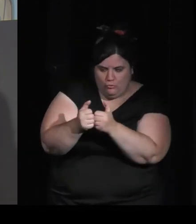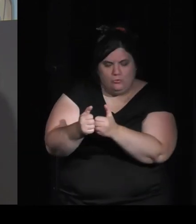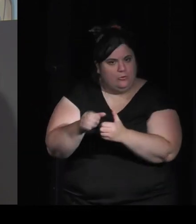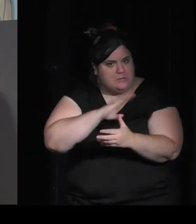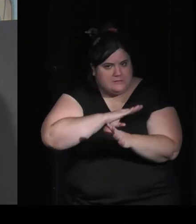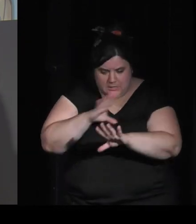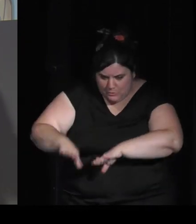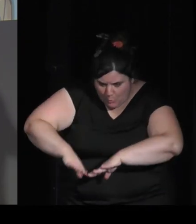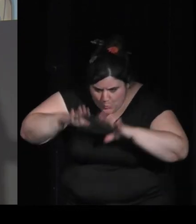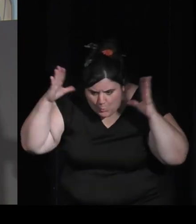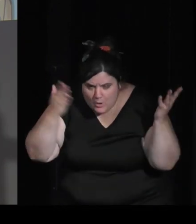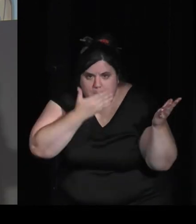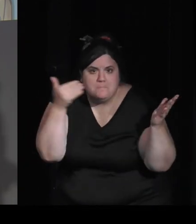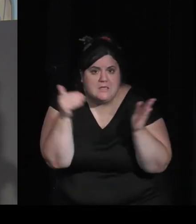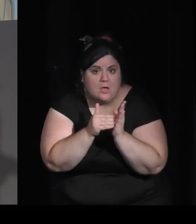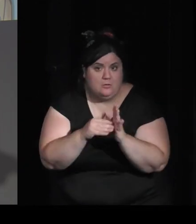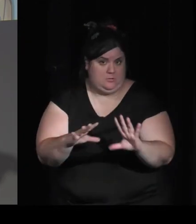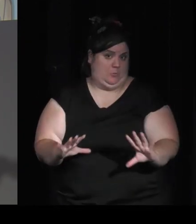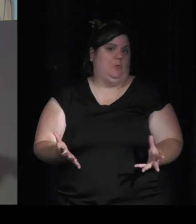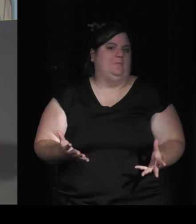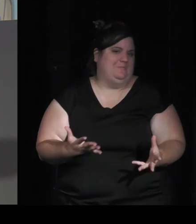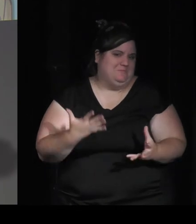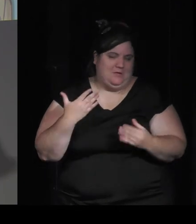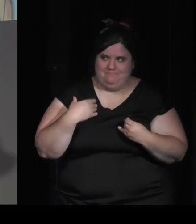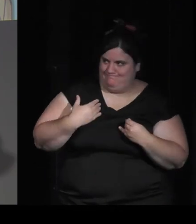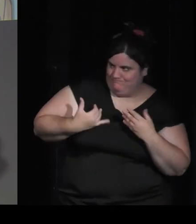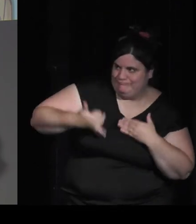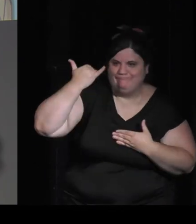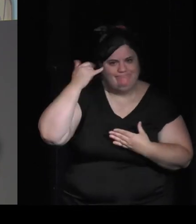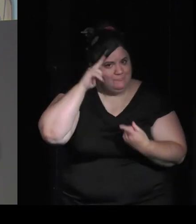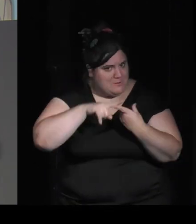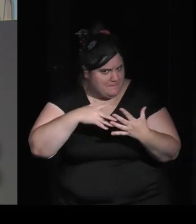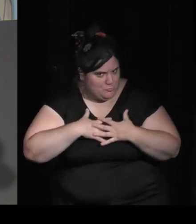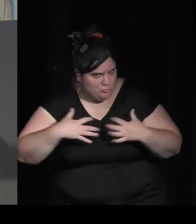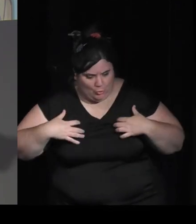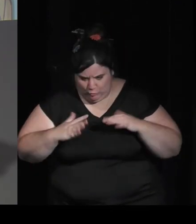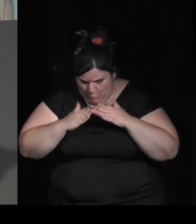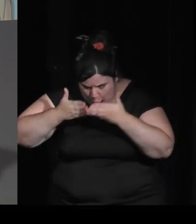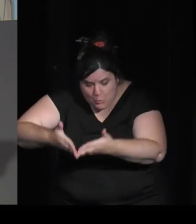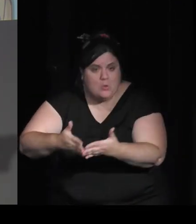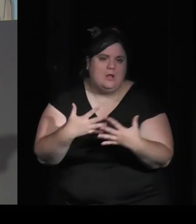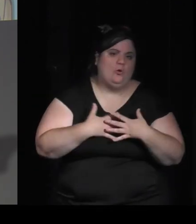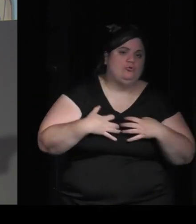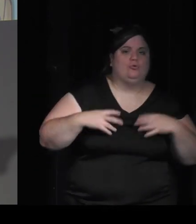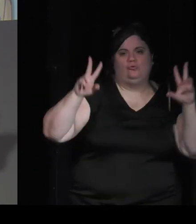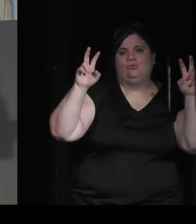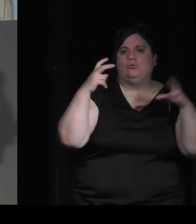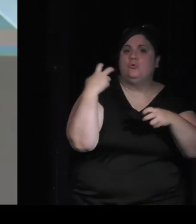toujours plus grande pour le joueur de relever des défis scientifiques autant pour les sciences dures que pour les sciences